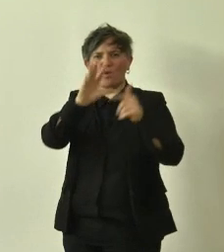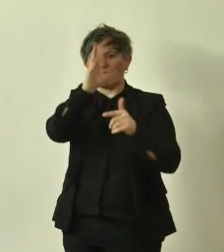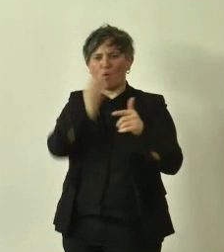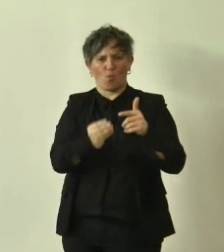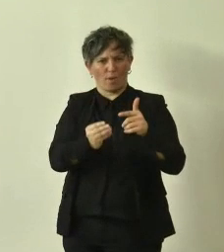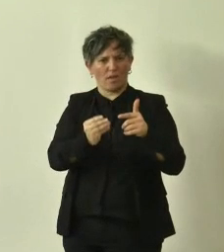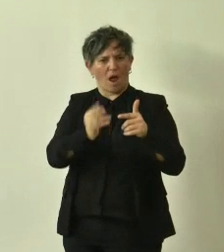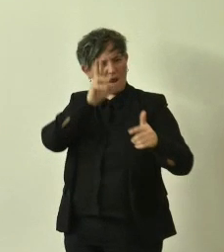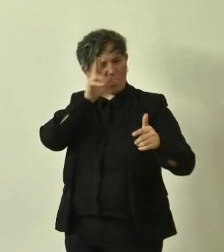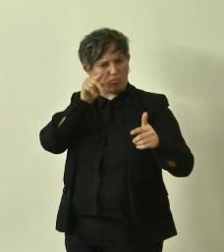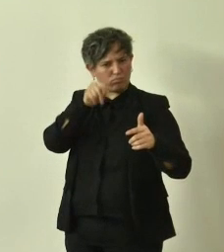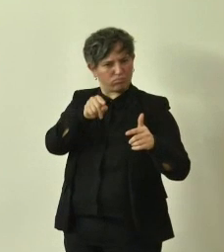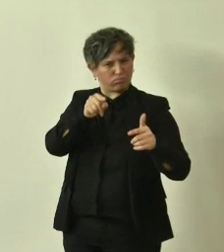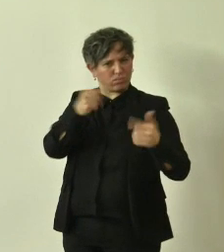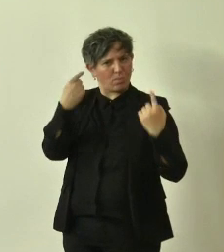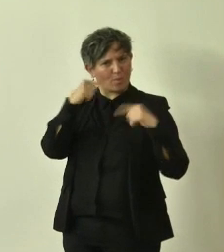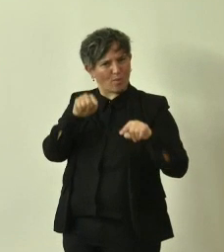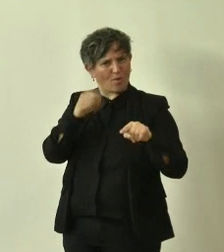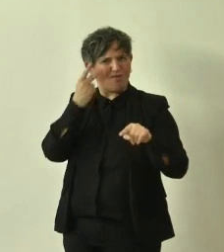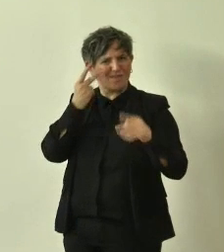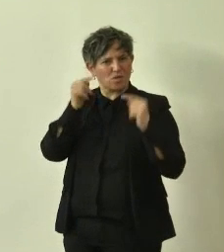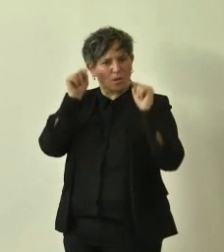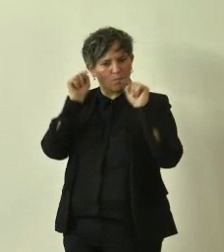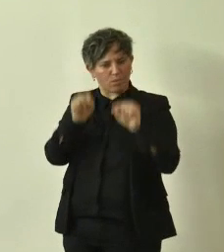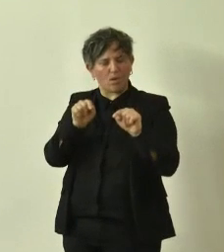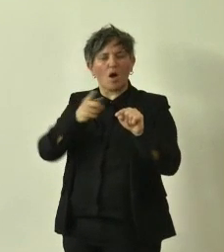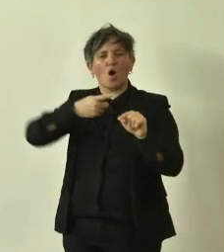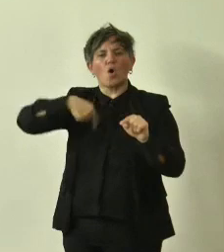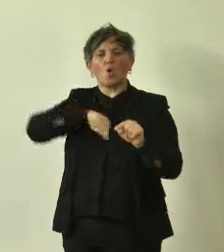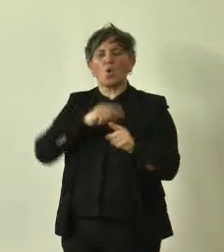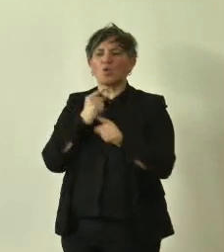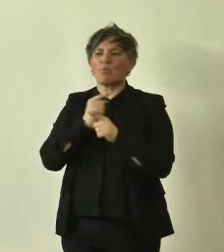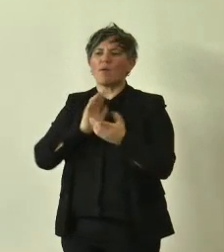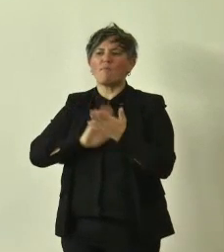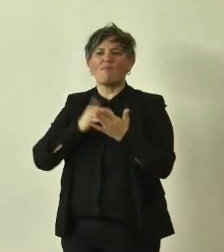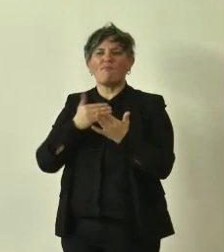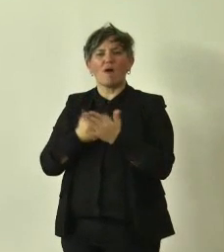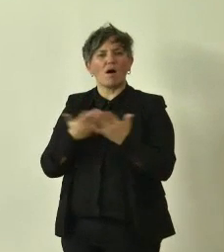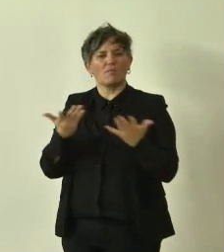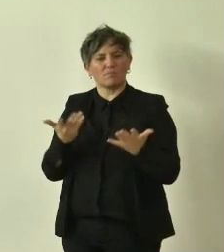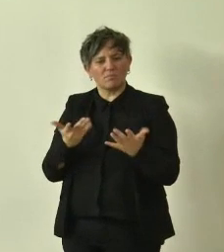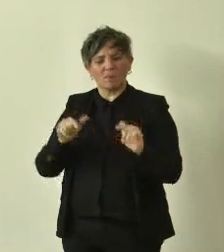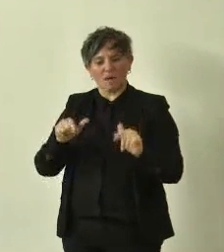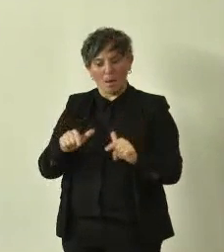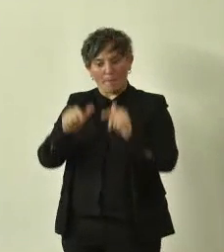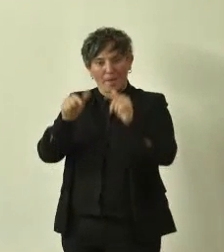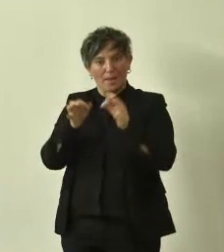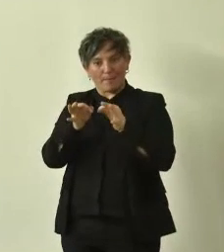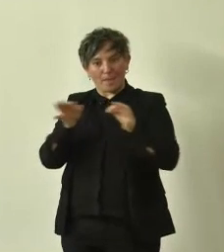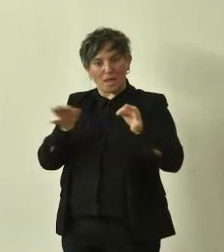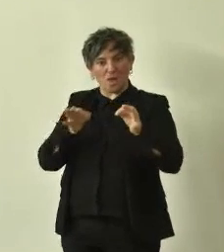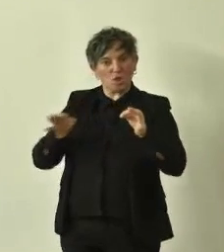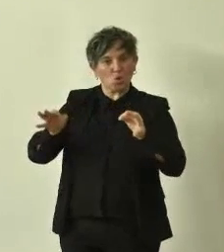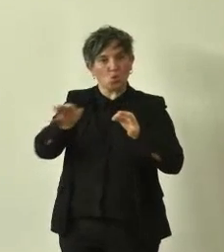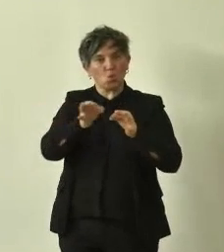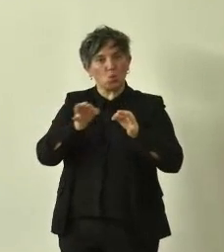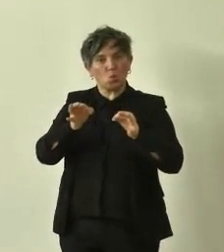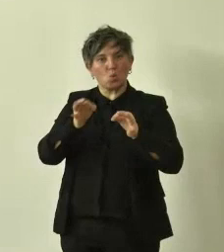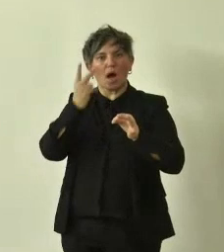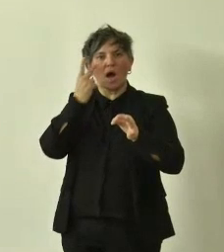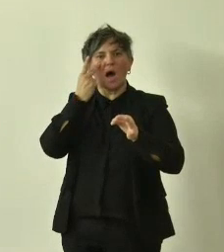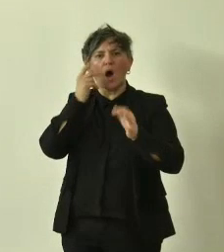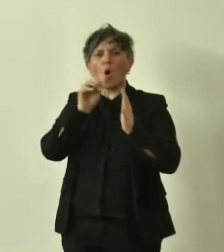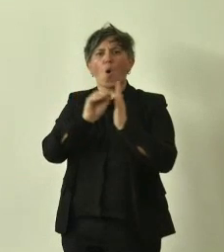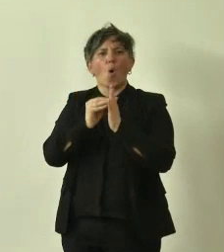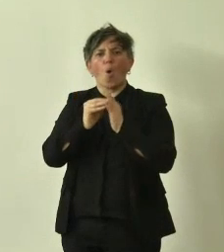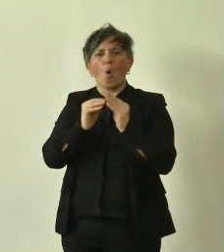vegetale noi dovremmo valutare anche le dimensioni della pianta rapportate alla propensione di crescita